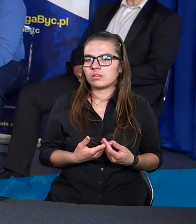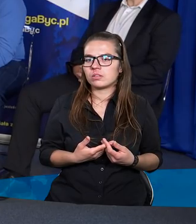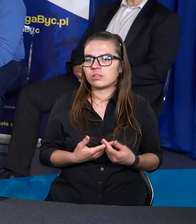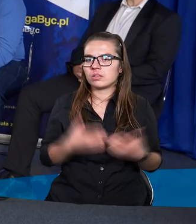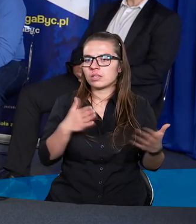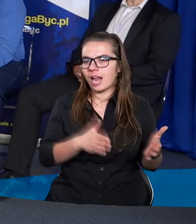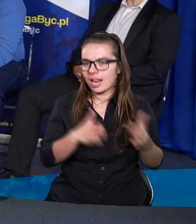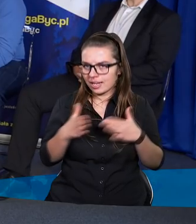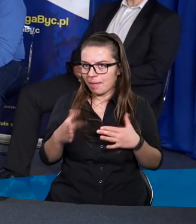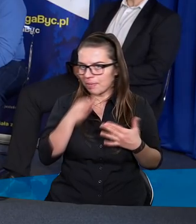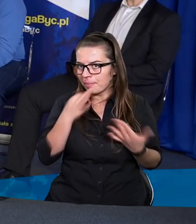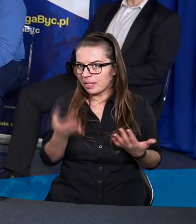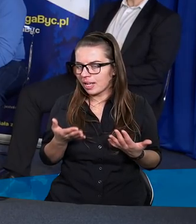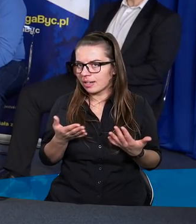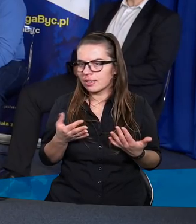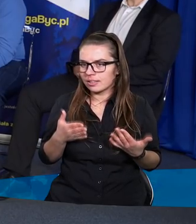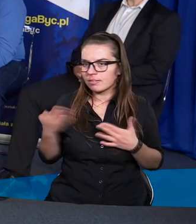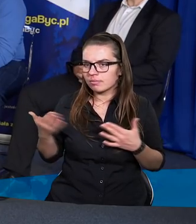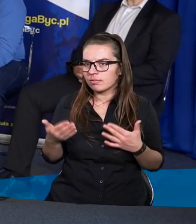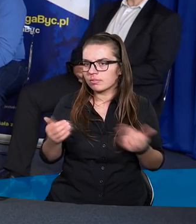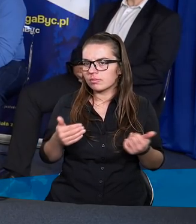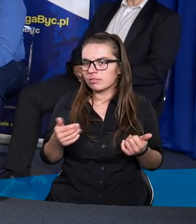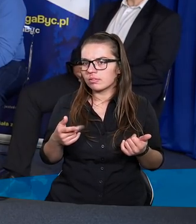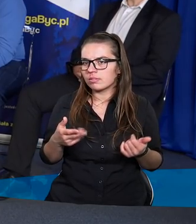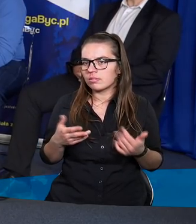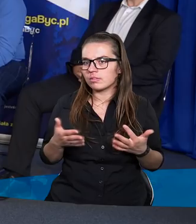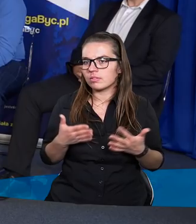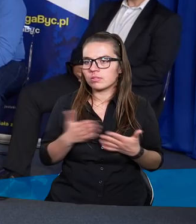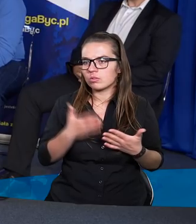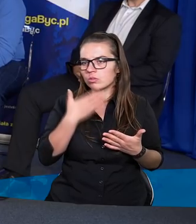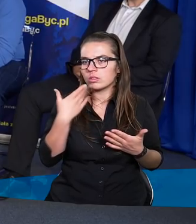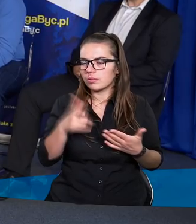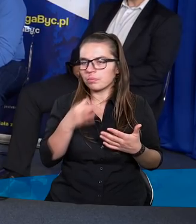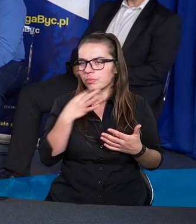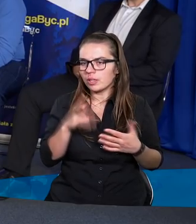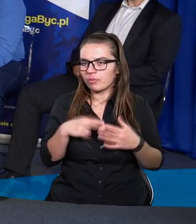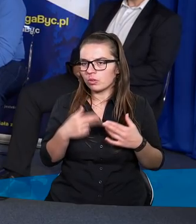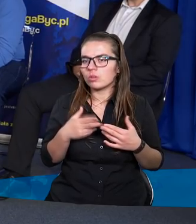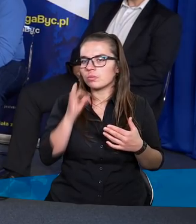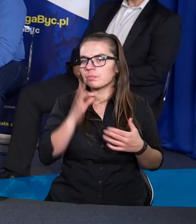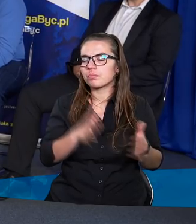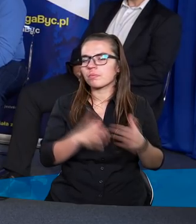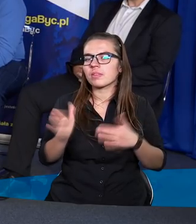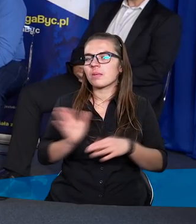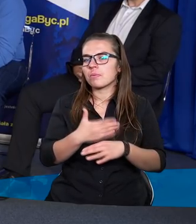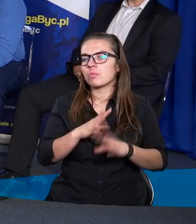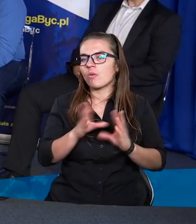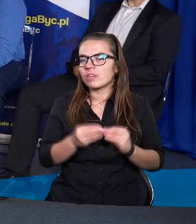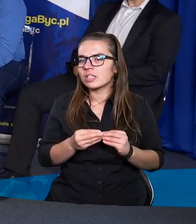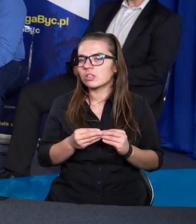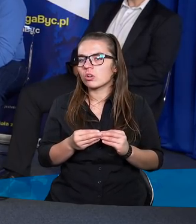Mamy następne? Czy tutaj Johnowi odpowiedzieliśmy na jego pytania wszystkie? Na pewno nie na wszystkie.